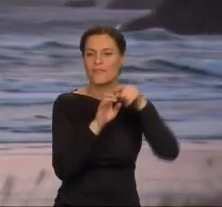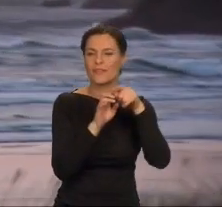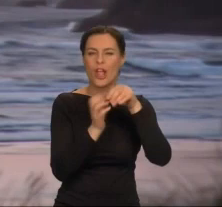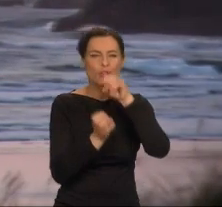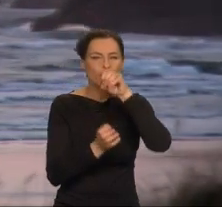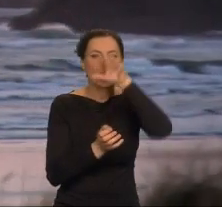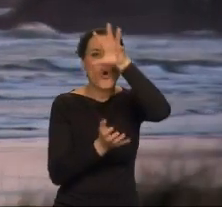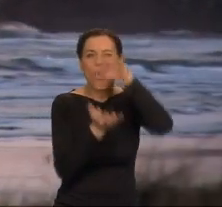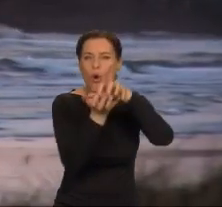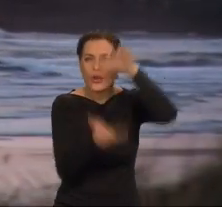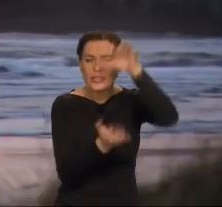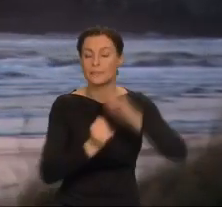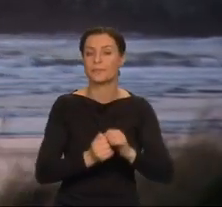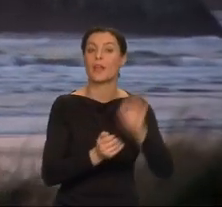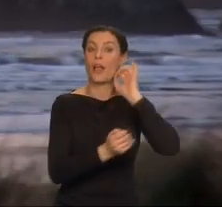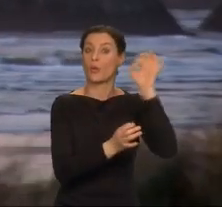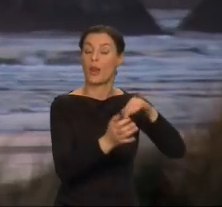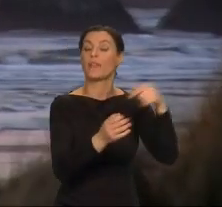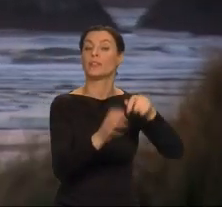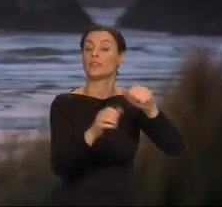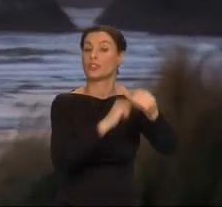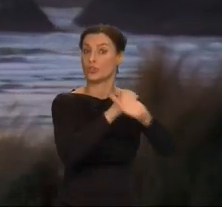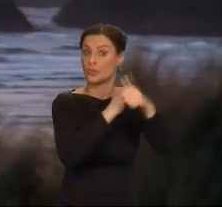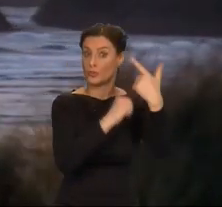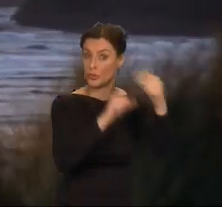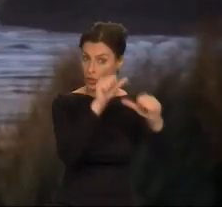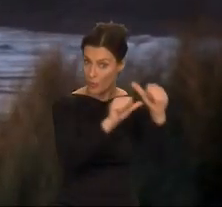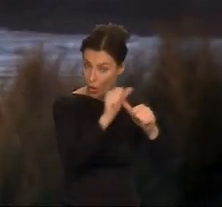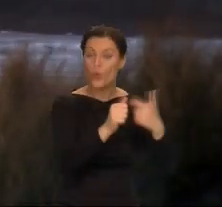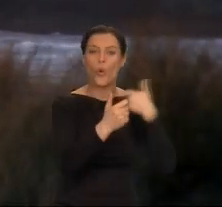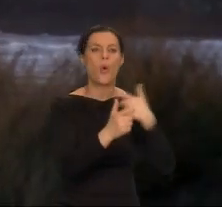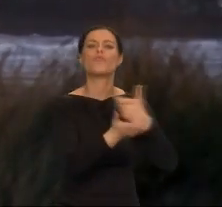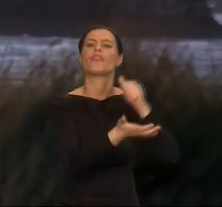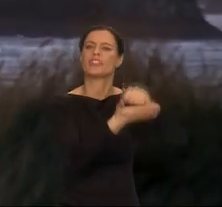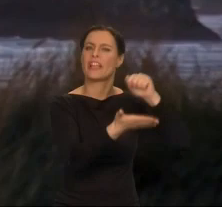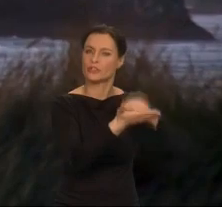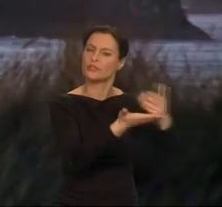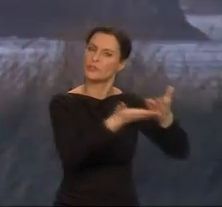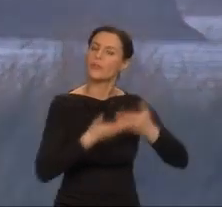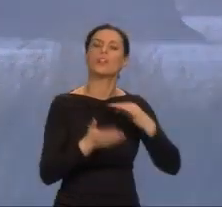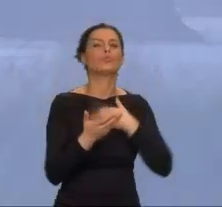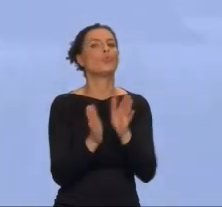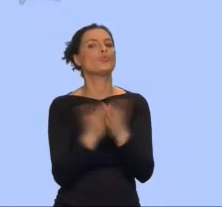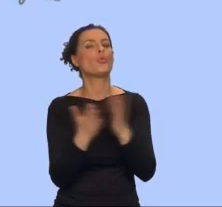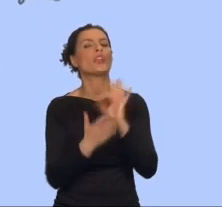wydawnictwo Parnassus Books zgłosiło chęć wydania powieści dla nastolatków.